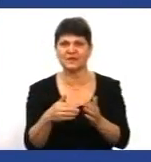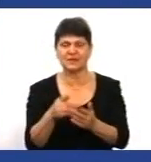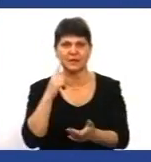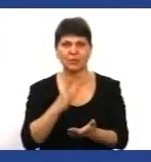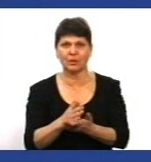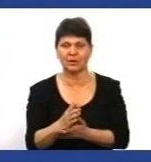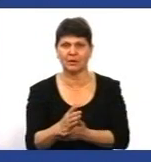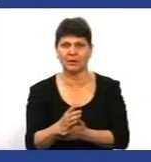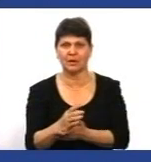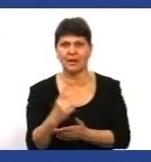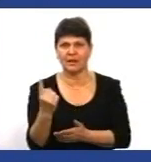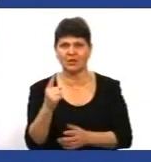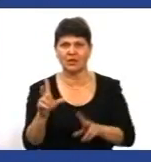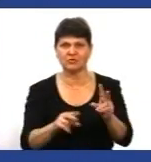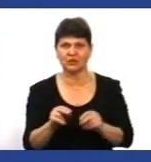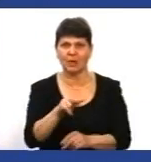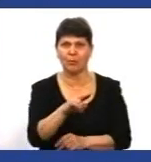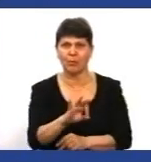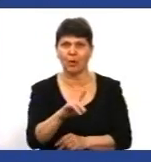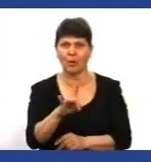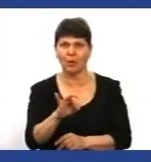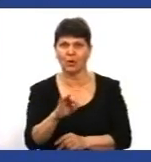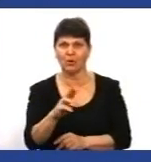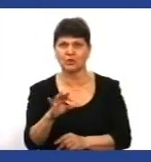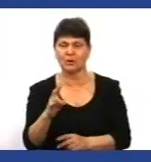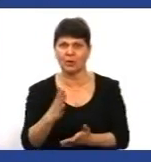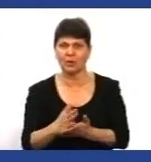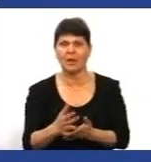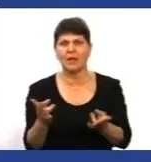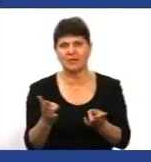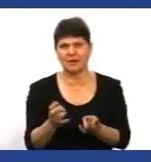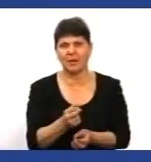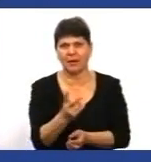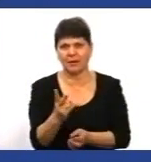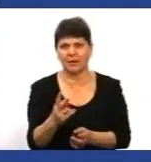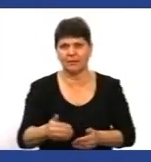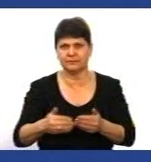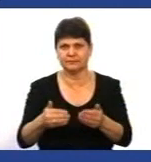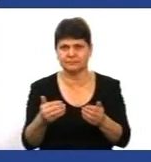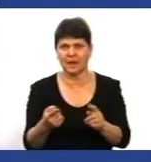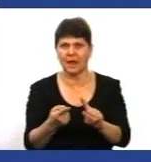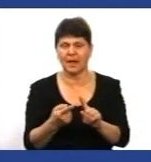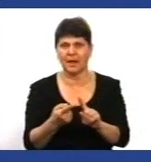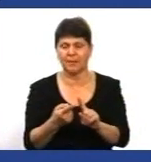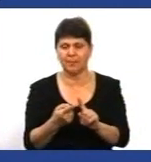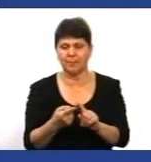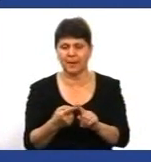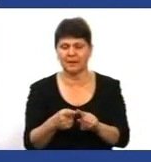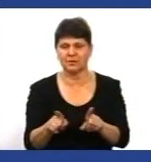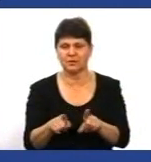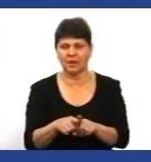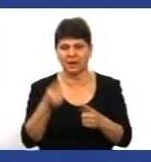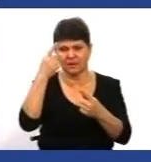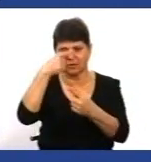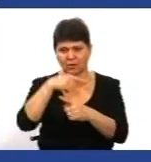Порошенка є, для цього потрібно зробити кілька речей. Ну перша річ, є речі такі технологічні